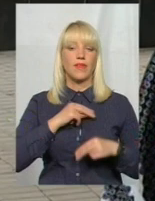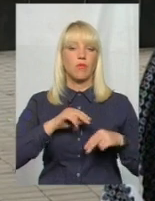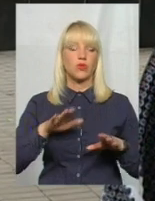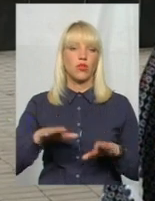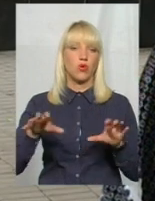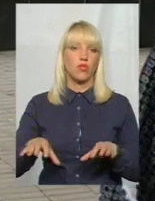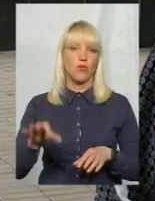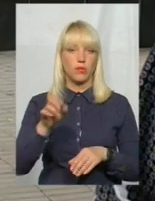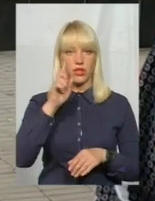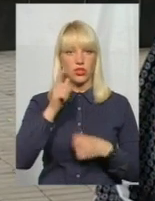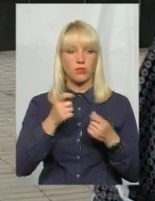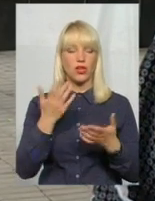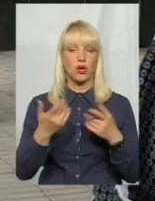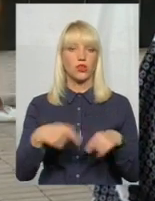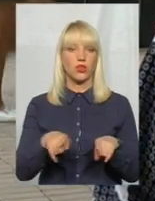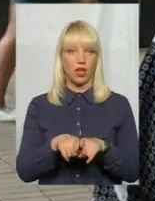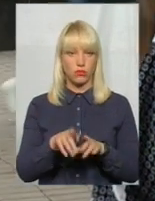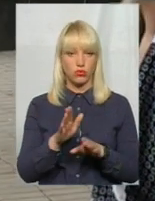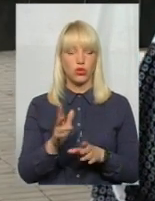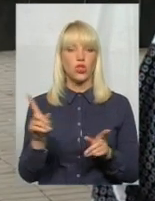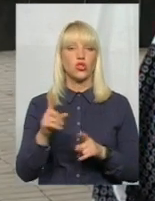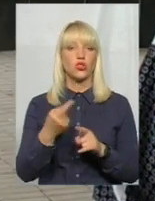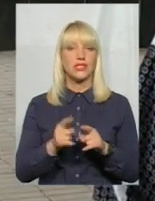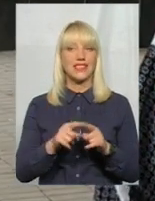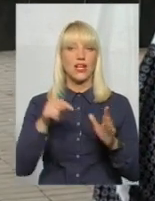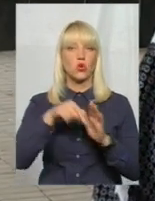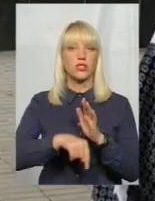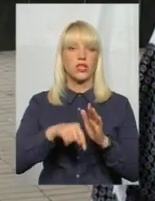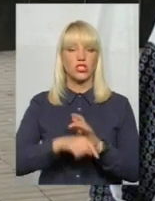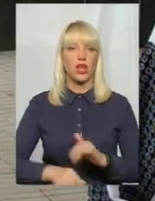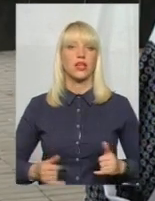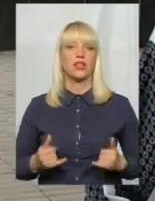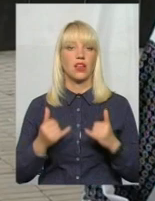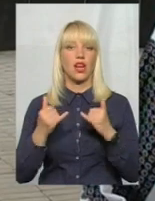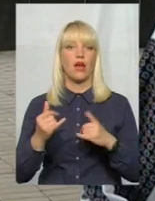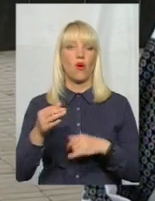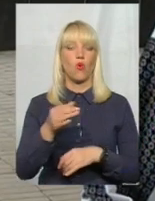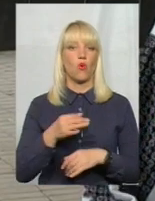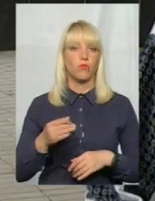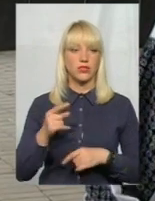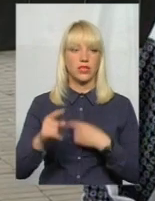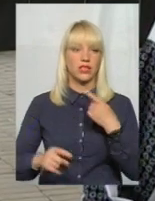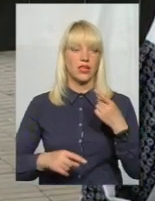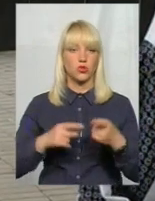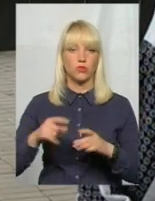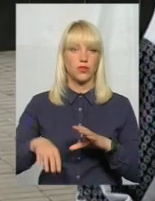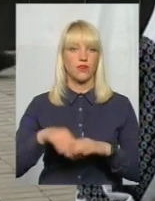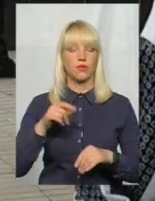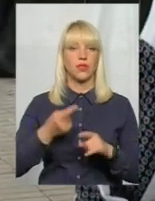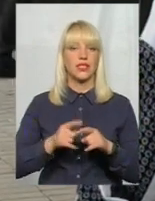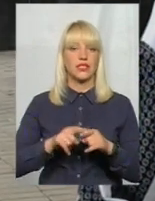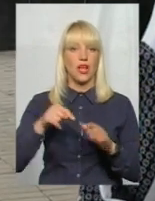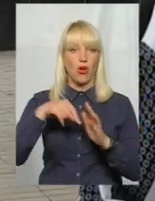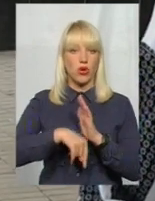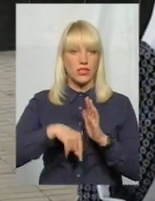так, то що це означає для області і для наступних виборів? Це означає,